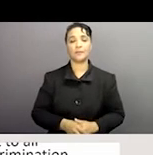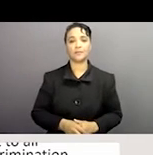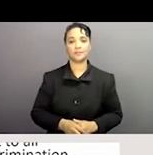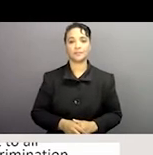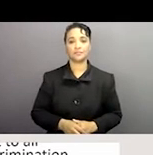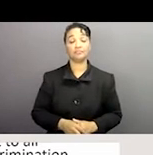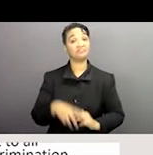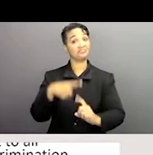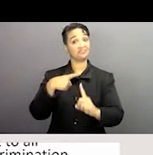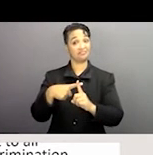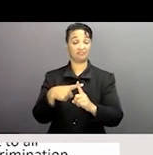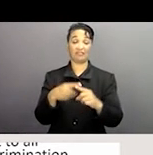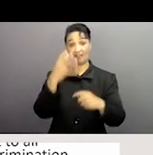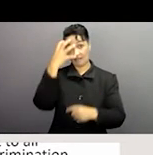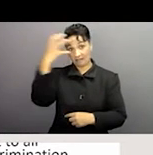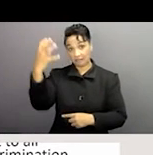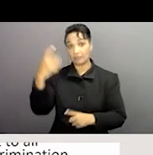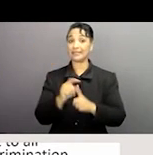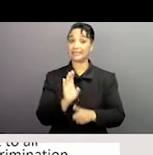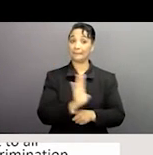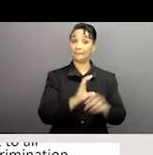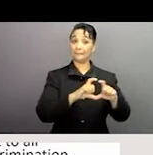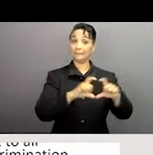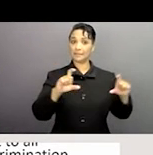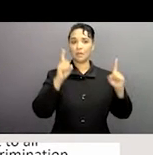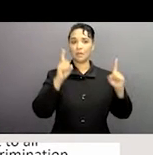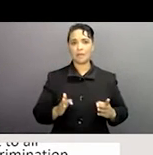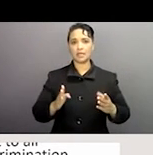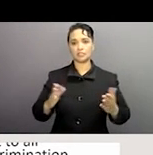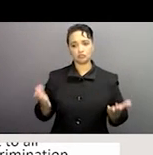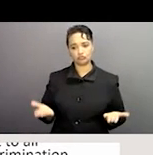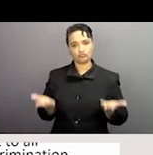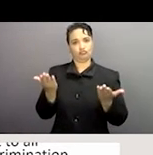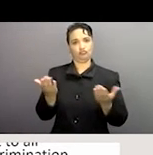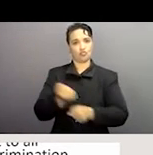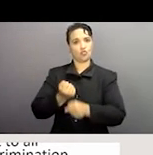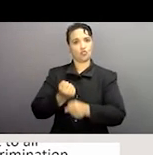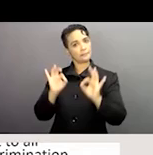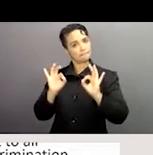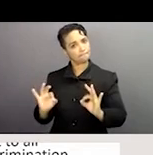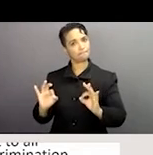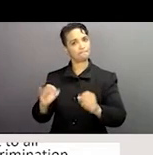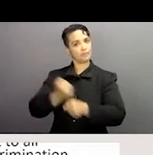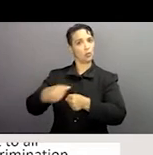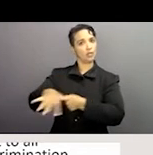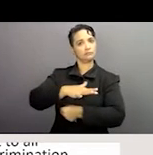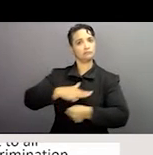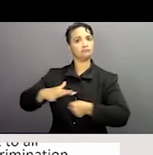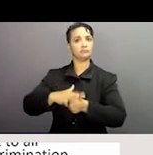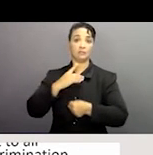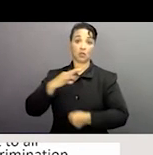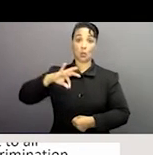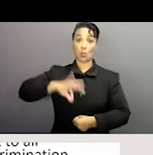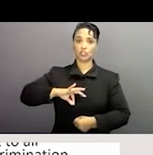en plus les états c'est bien que les entreprises doivent renforcer aussi les conditions des travailleurs en garantissant aussi